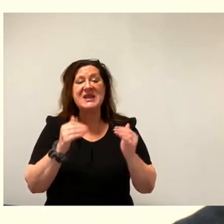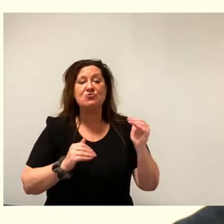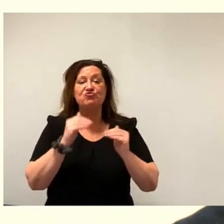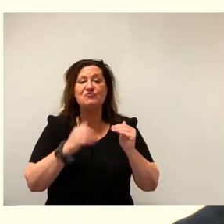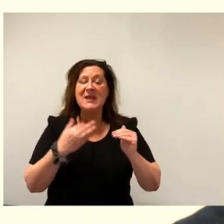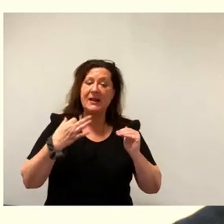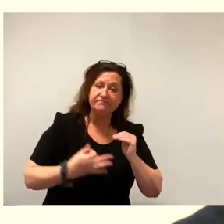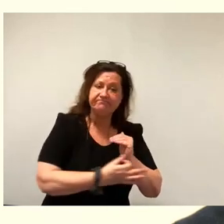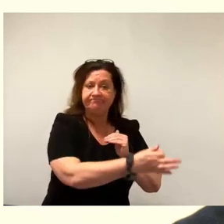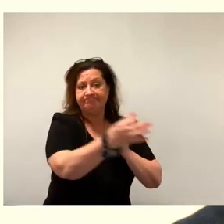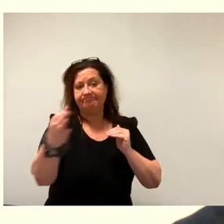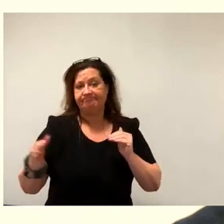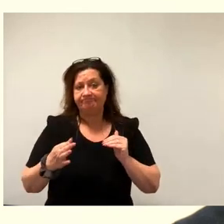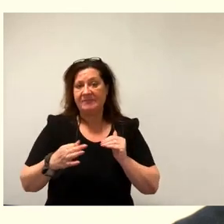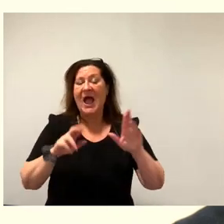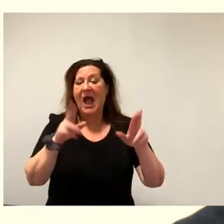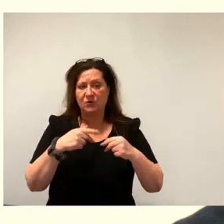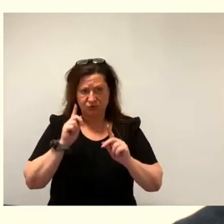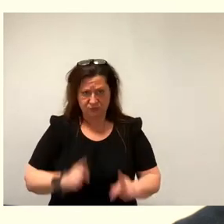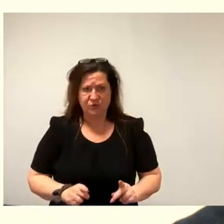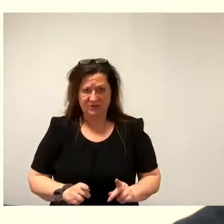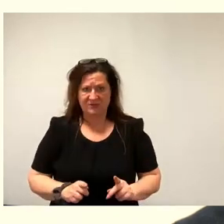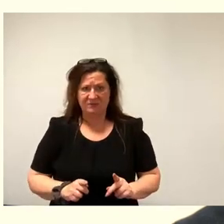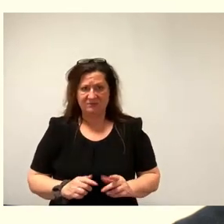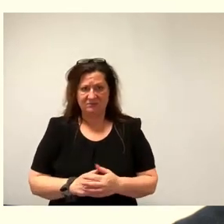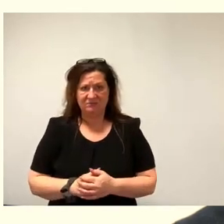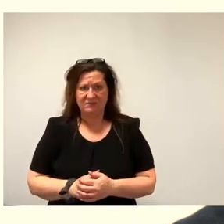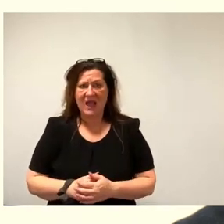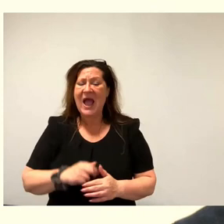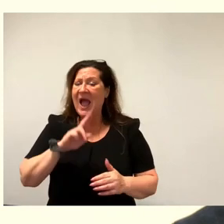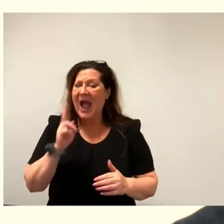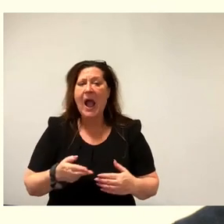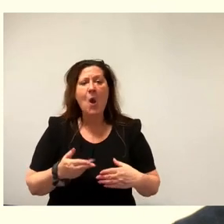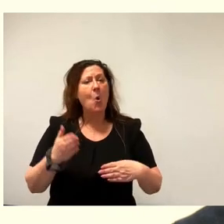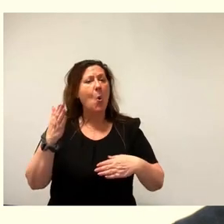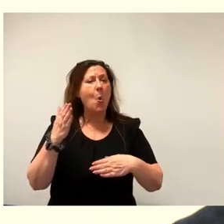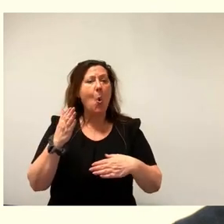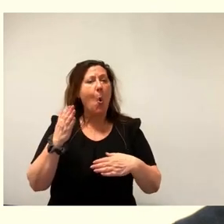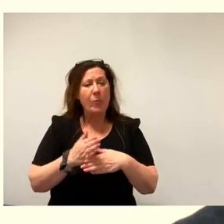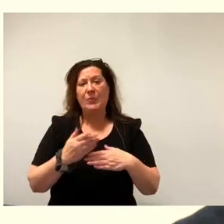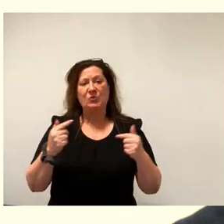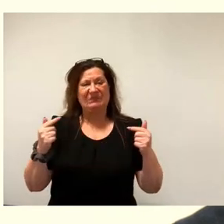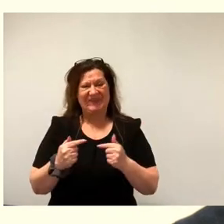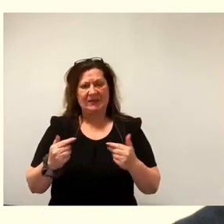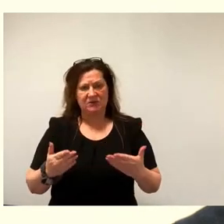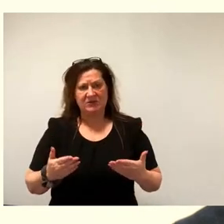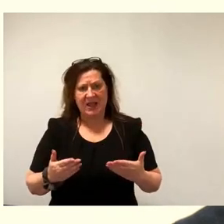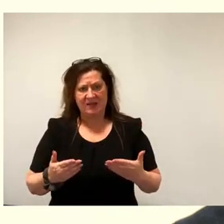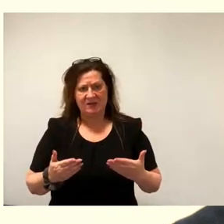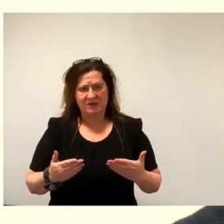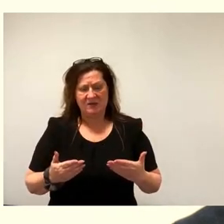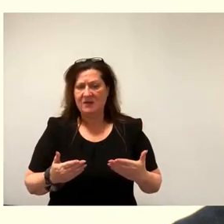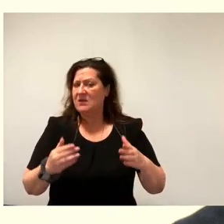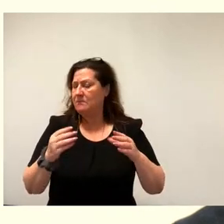Und ja, auch Ordnungswidrigkeiten sind damit